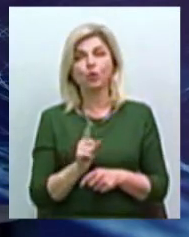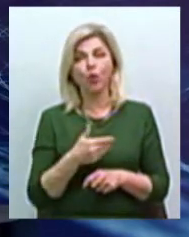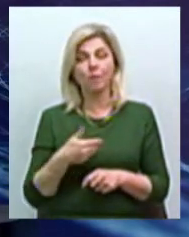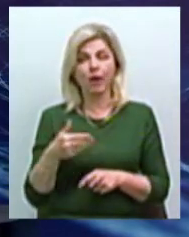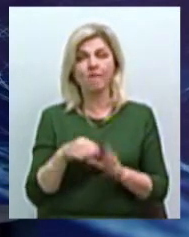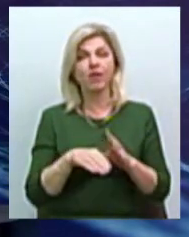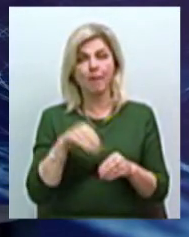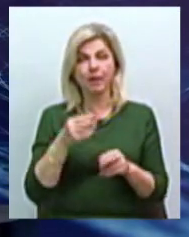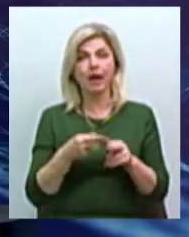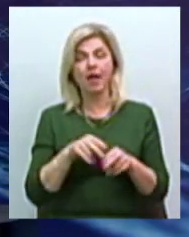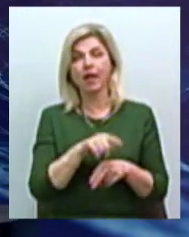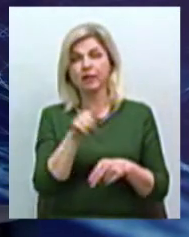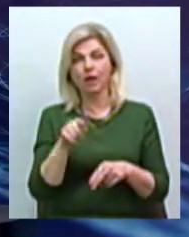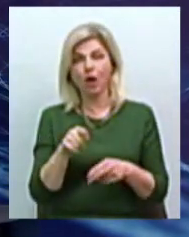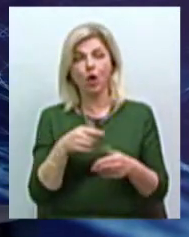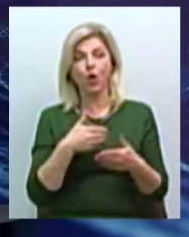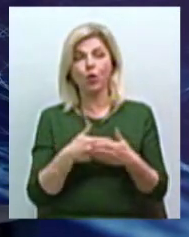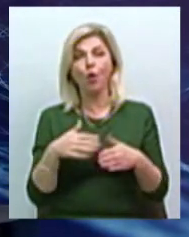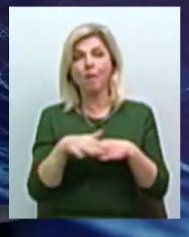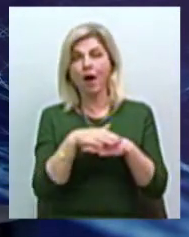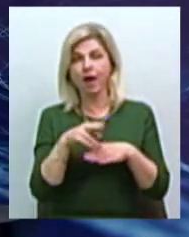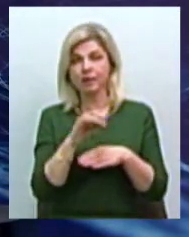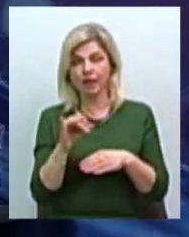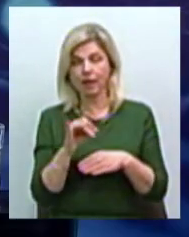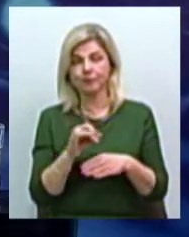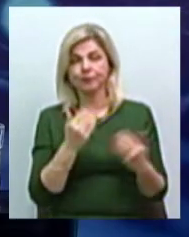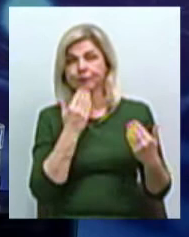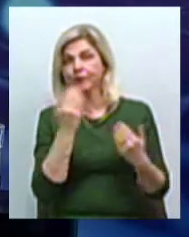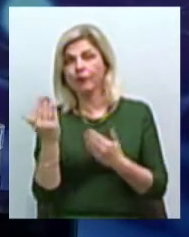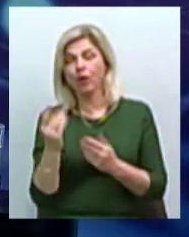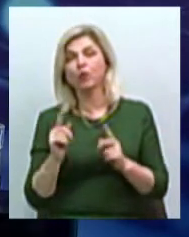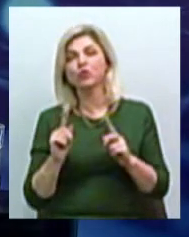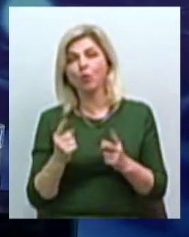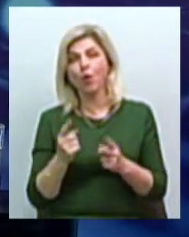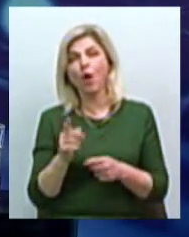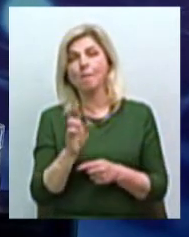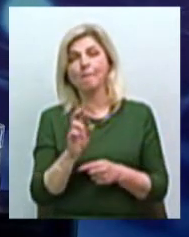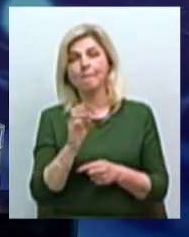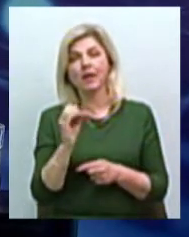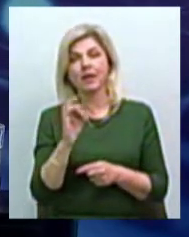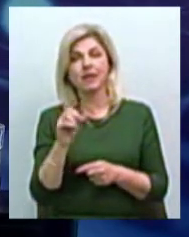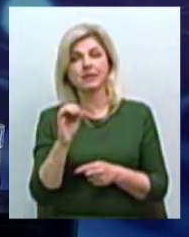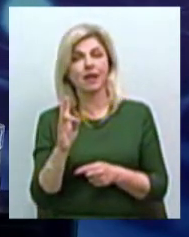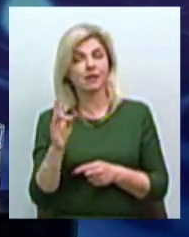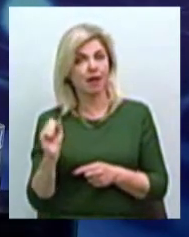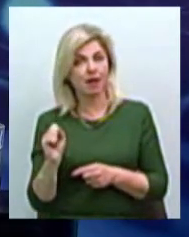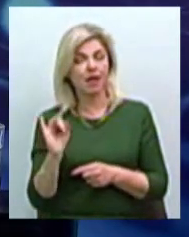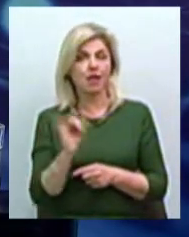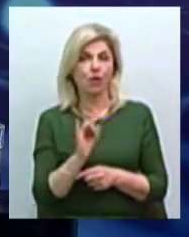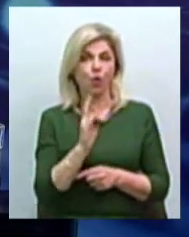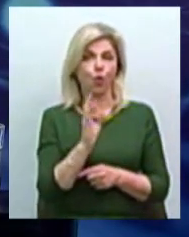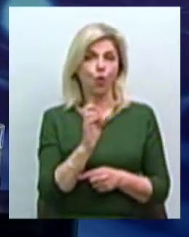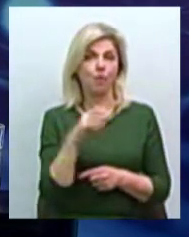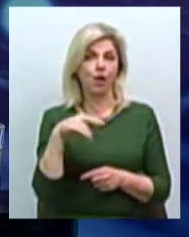іменно ці громади, це говорить про те, що... Саме чому Березанська і Коблівська? во-первых, ми –